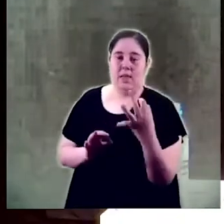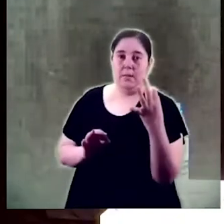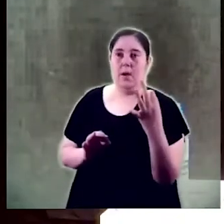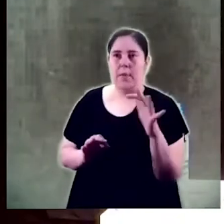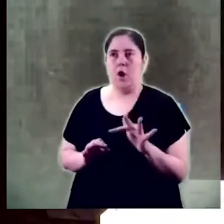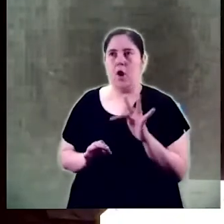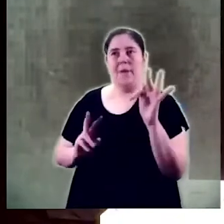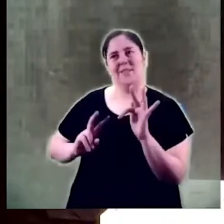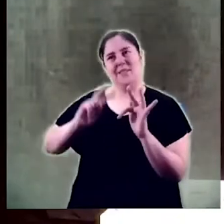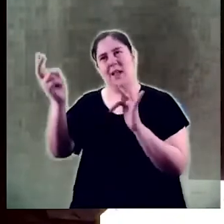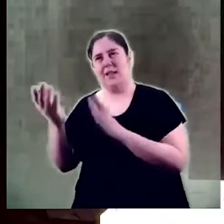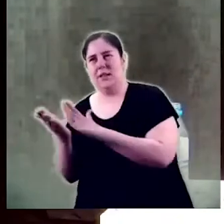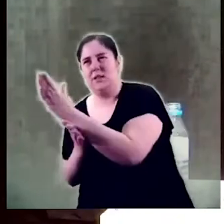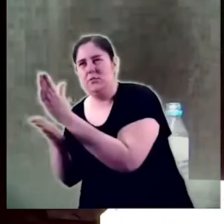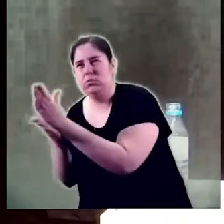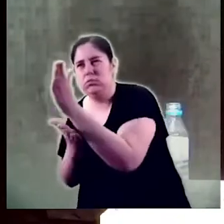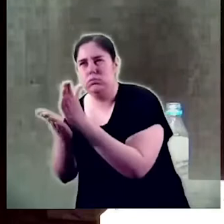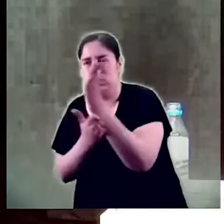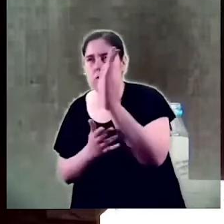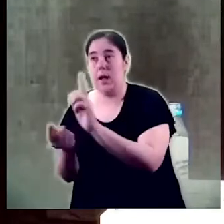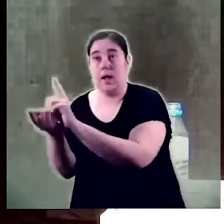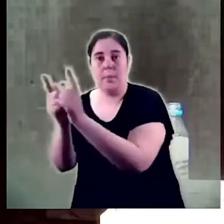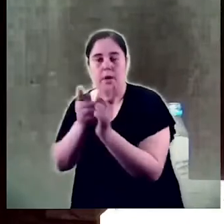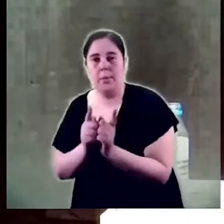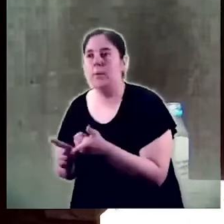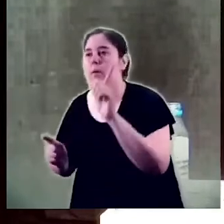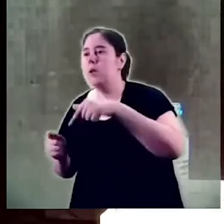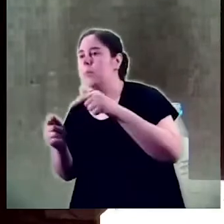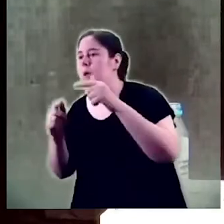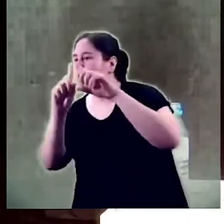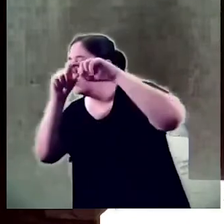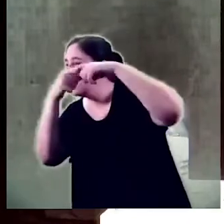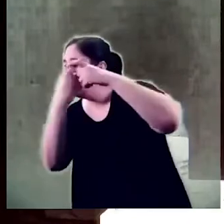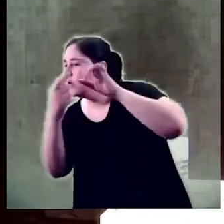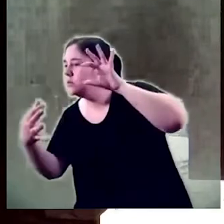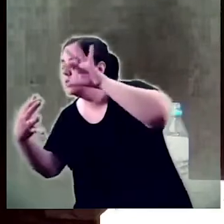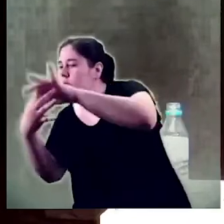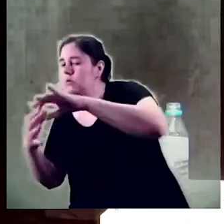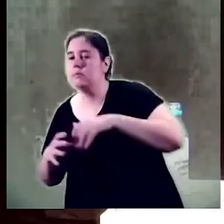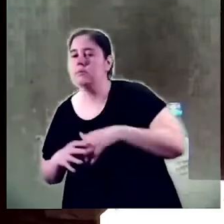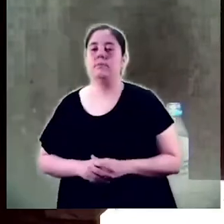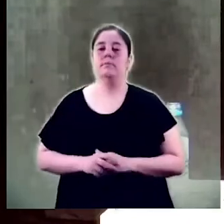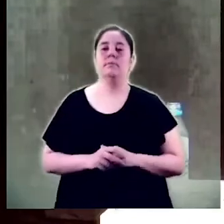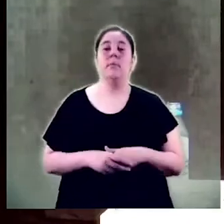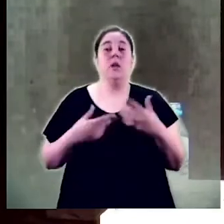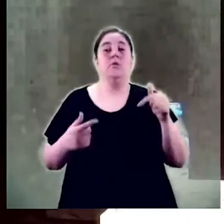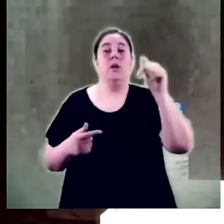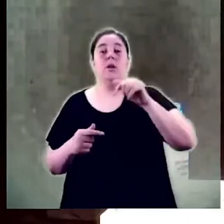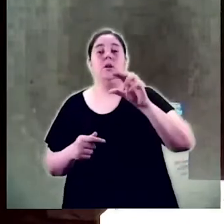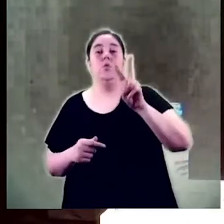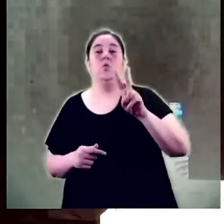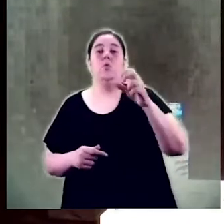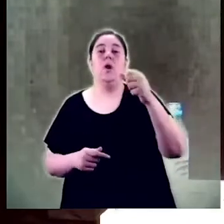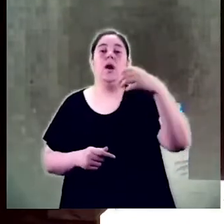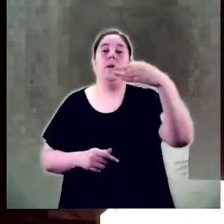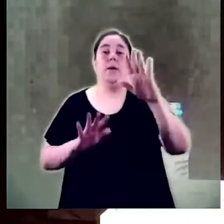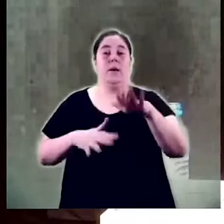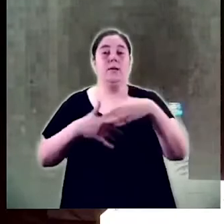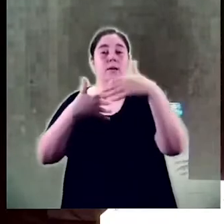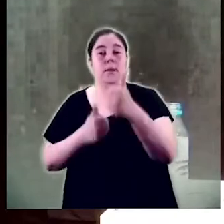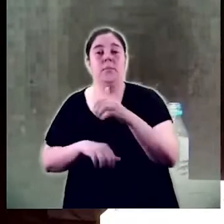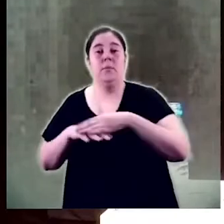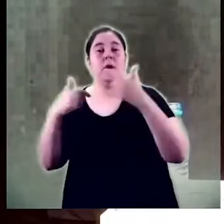conviden a transitar també per altres vies en constant reformulació per anar tancant l'aposta de la